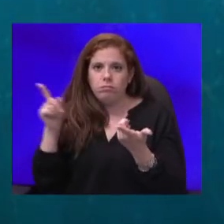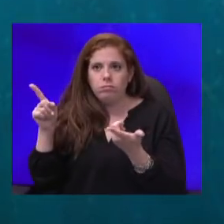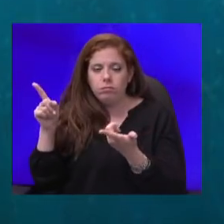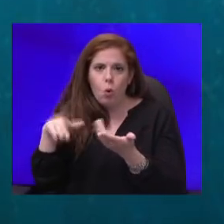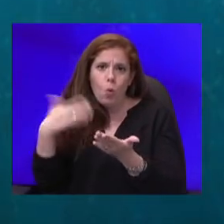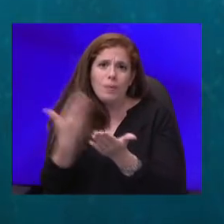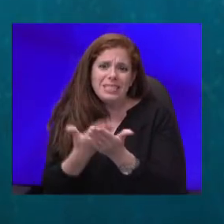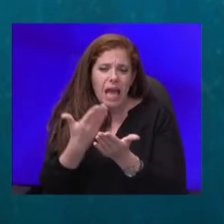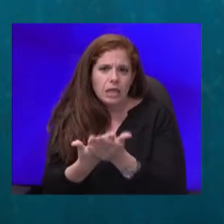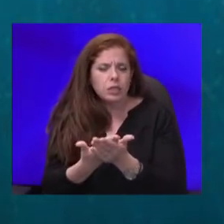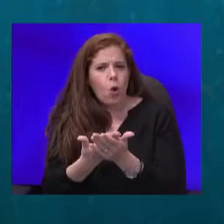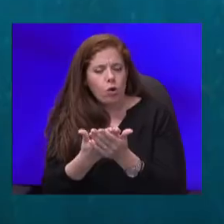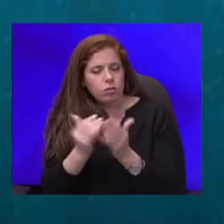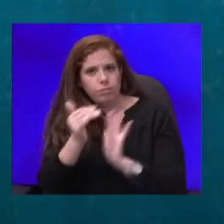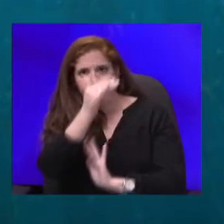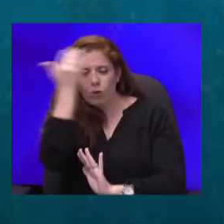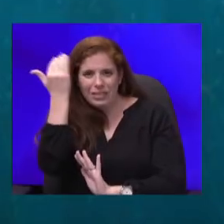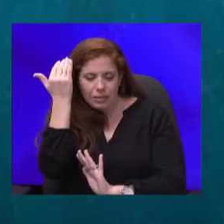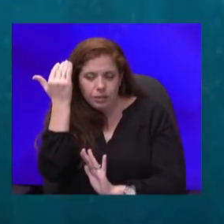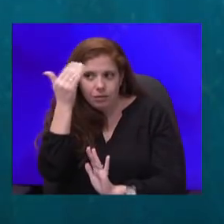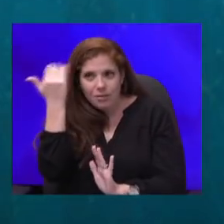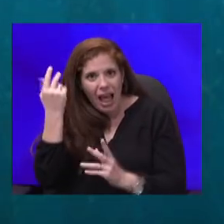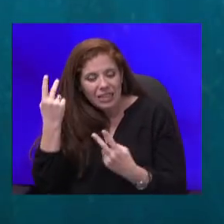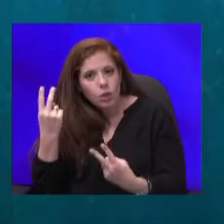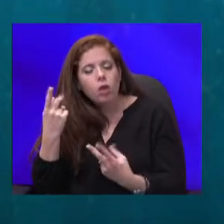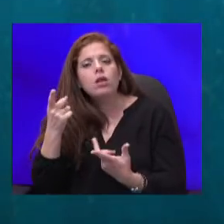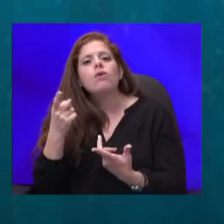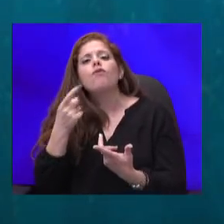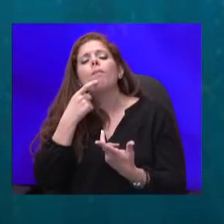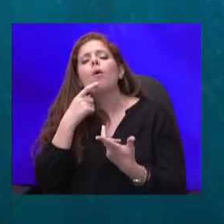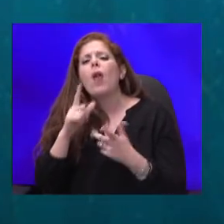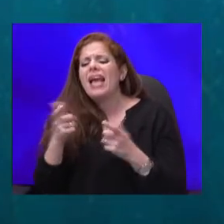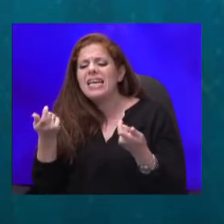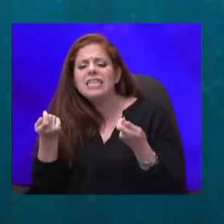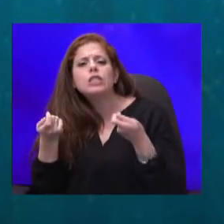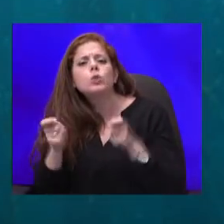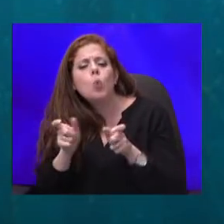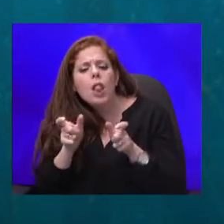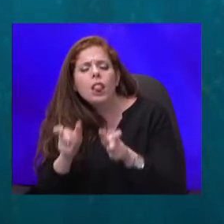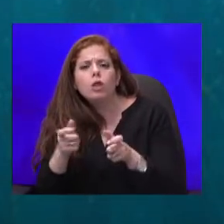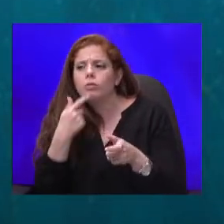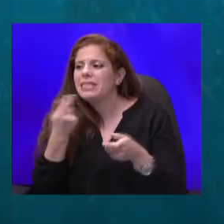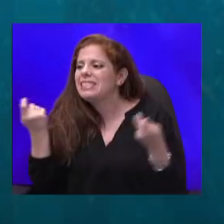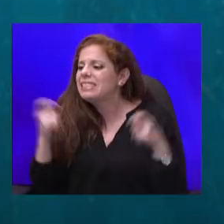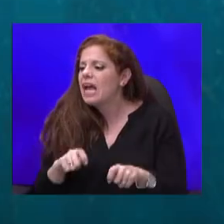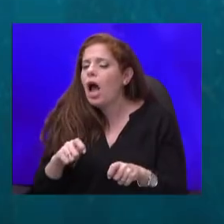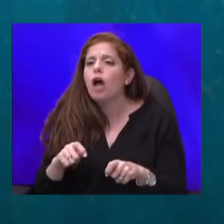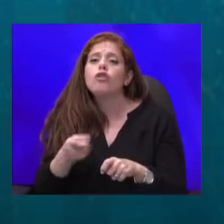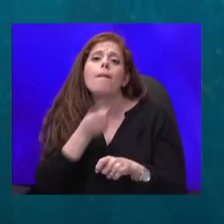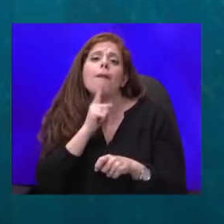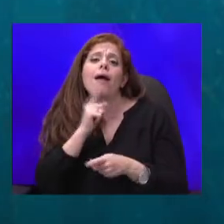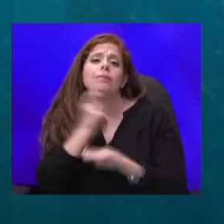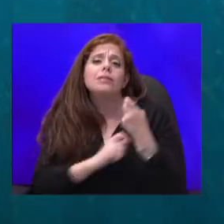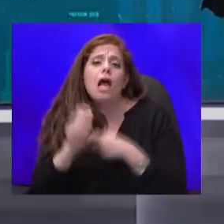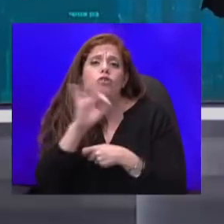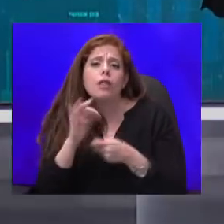לסרים לבחור בין ריסון מהודק, שזה אומר סגירה של מעט המסחר שעדיין פתוח, השערה בעצם